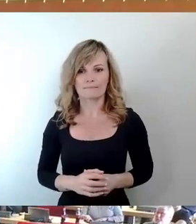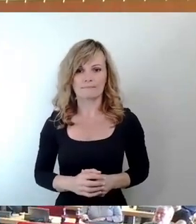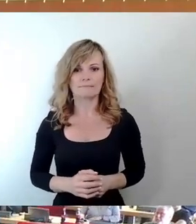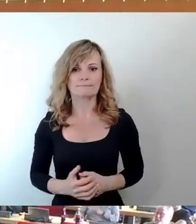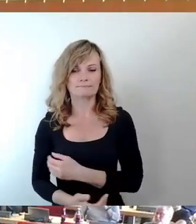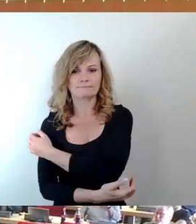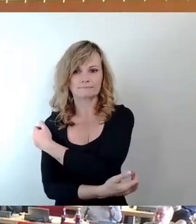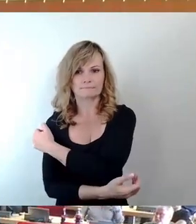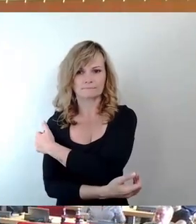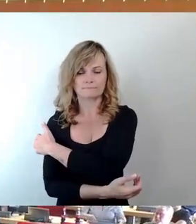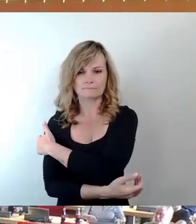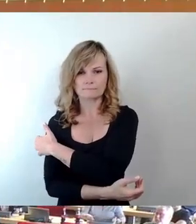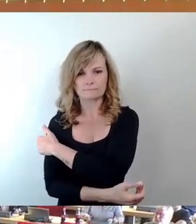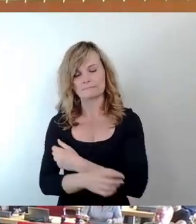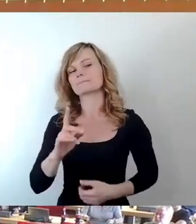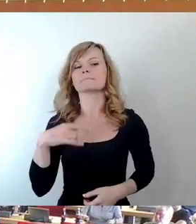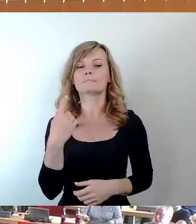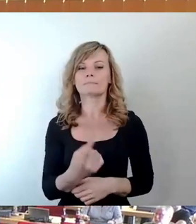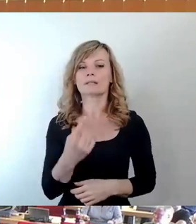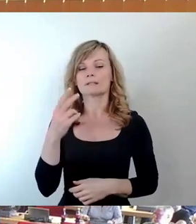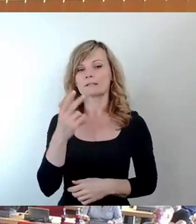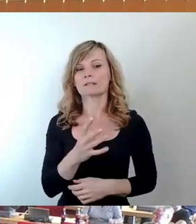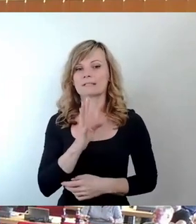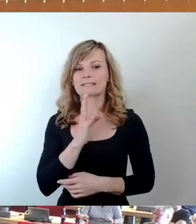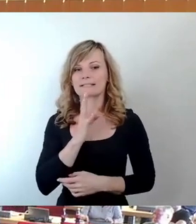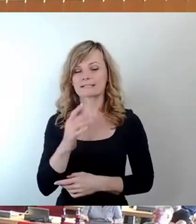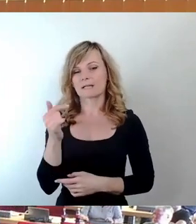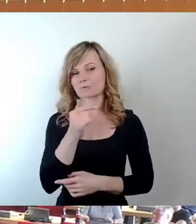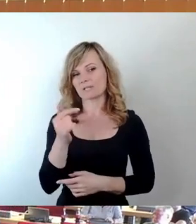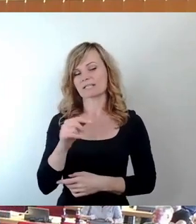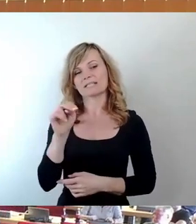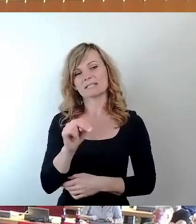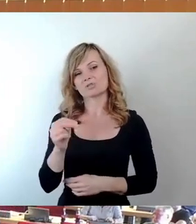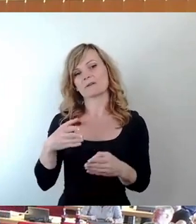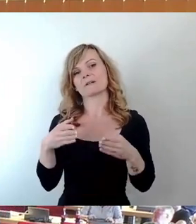Nächster Redner wäre Thorsten Nitschel, Fraktion Freie Wähler, Freie Bürger.